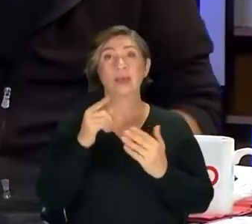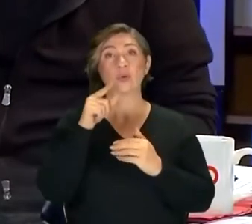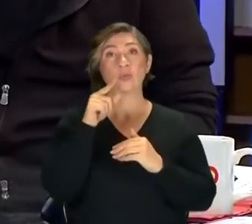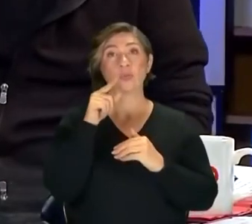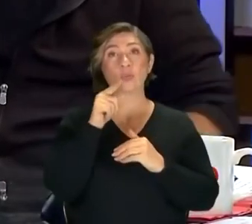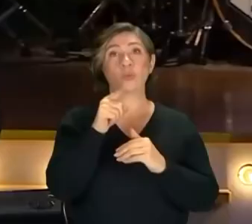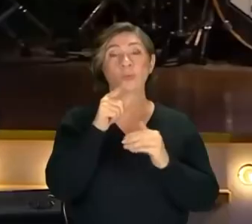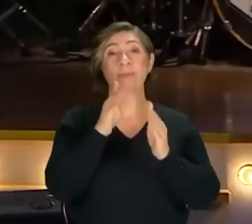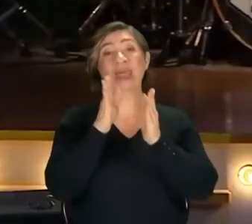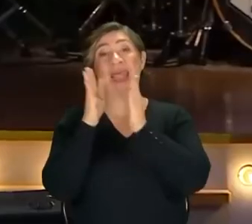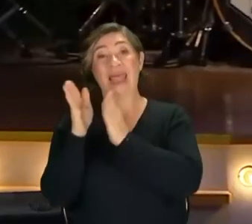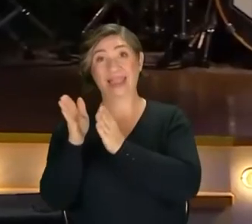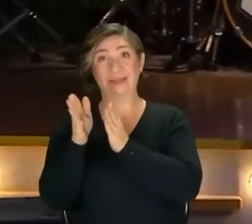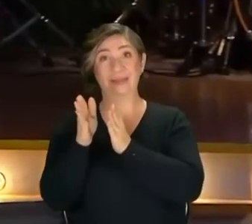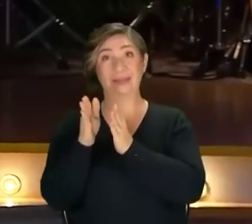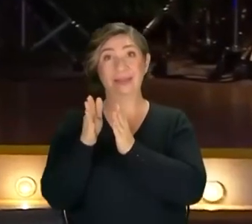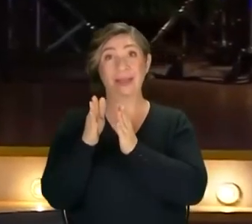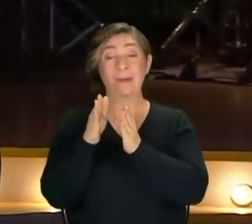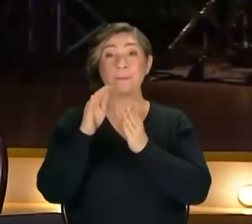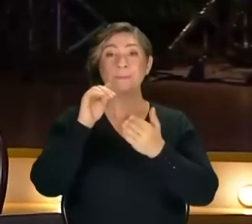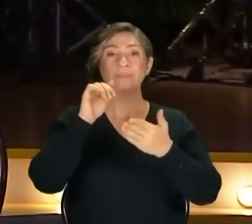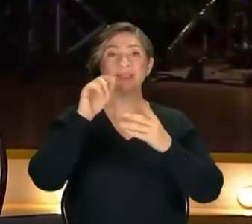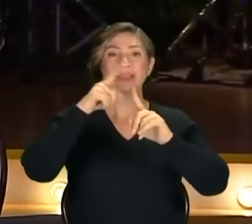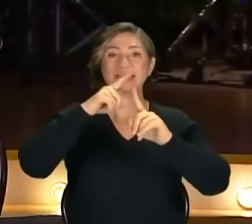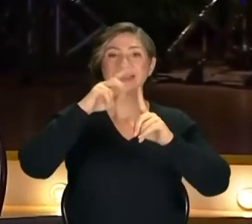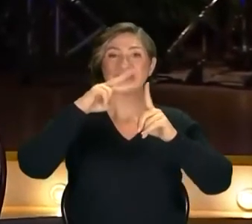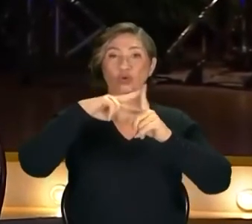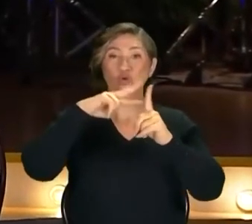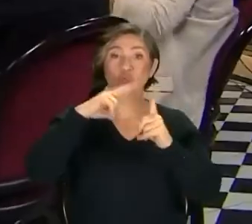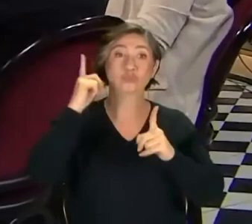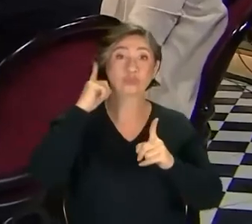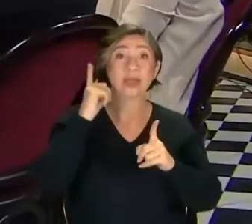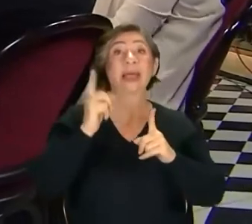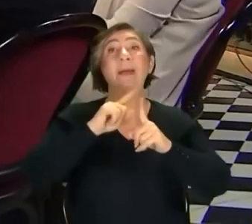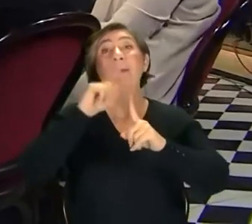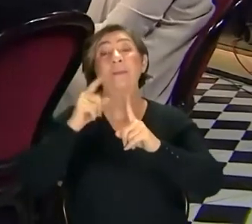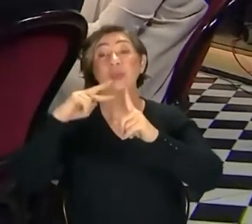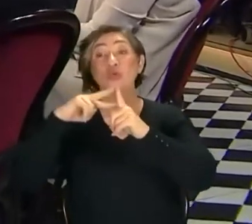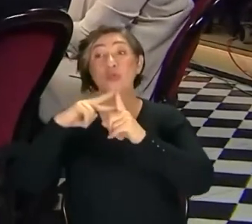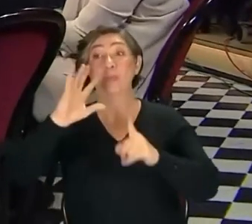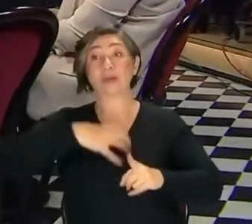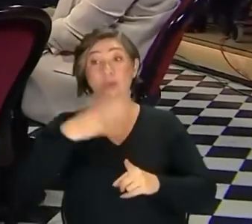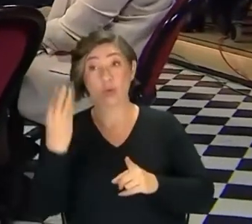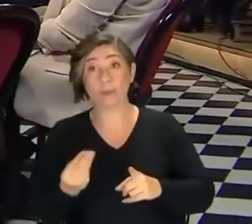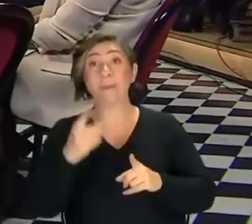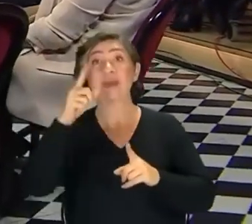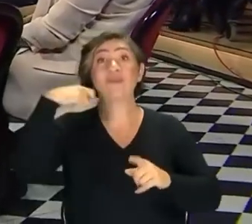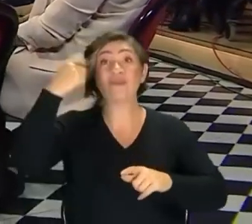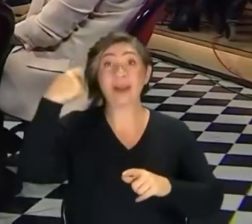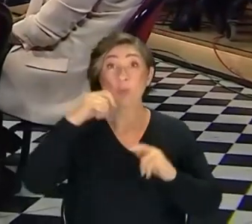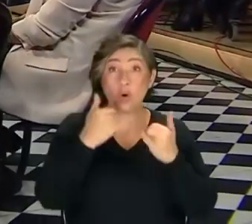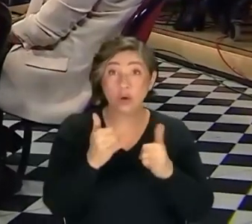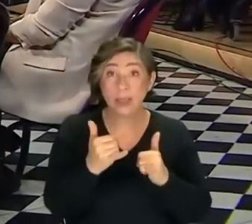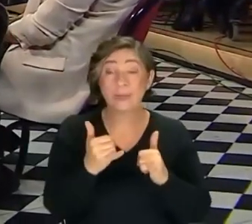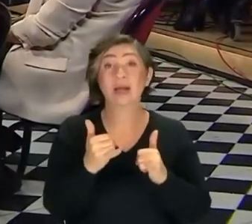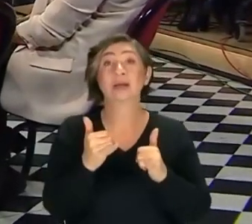Bir yandan medya adamı olmak, bir yandan medya patronu olmak, bir yandan filmlerde